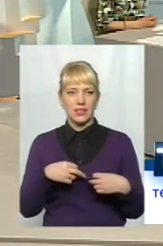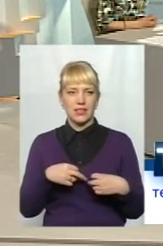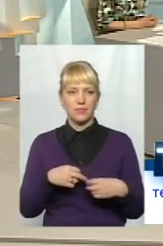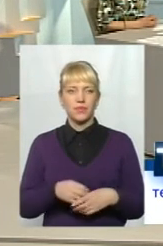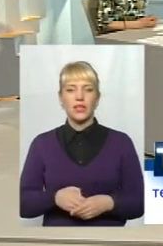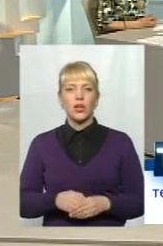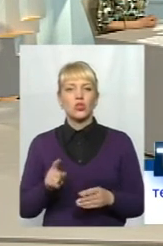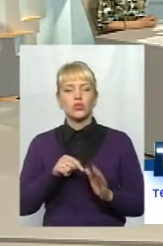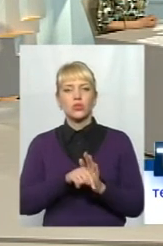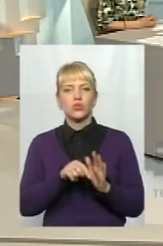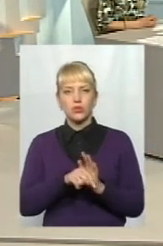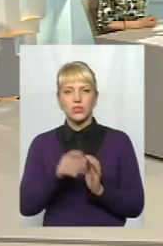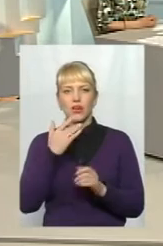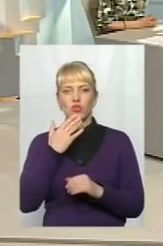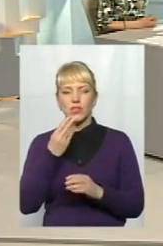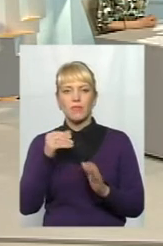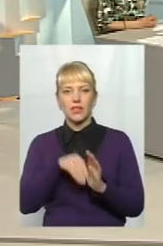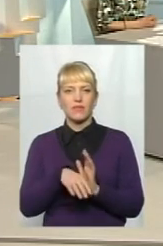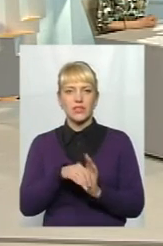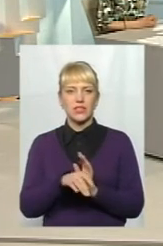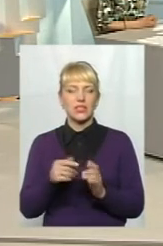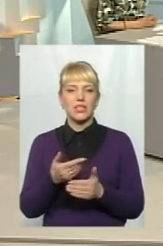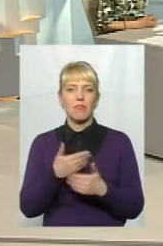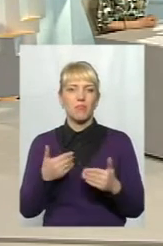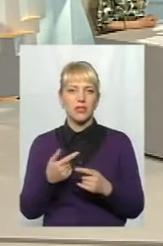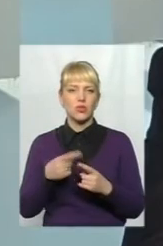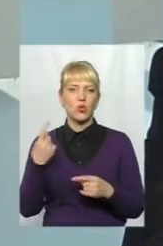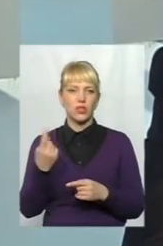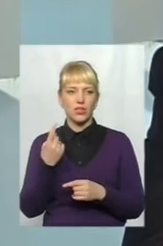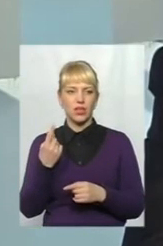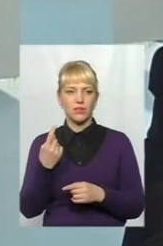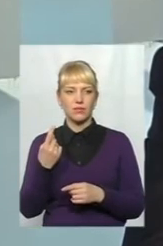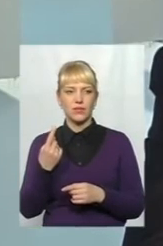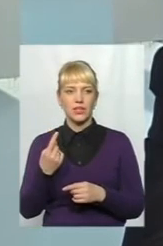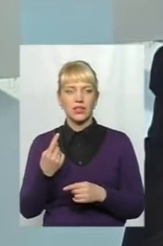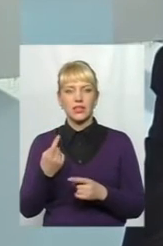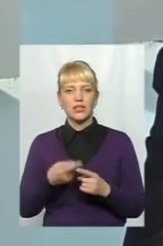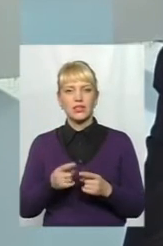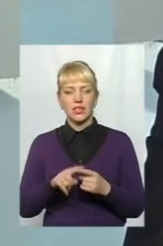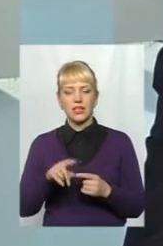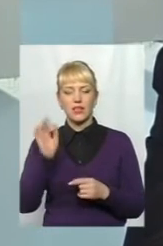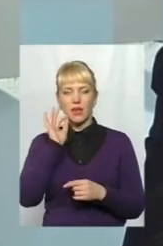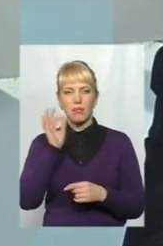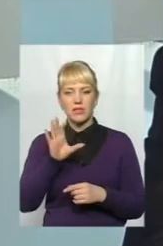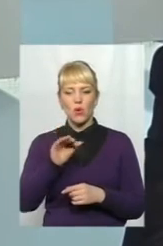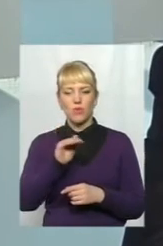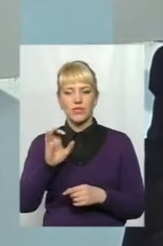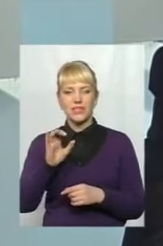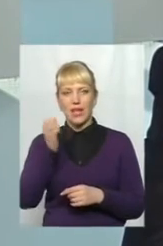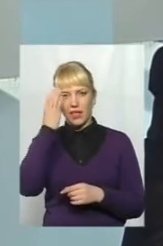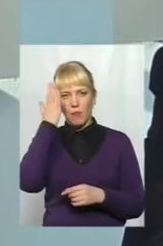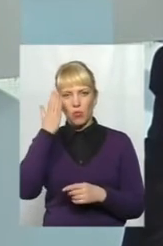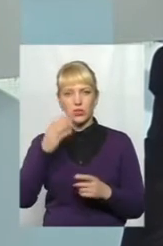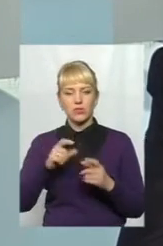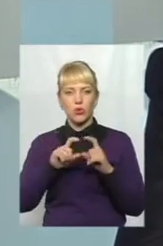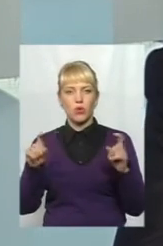Ну, власне, що стосується іноземних інвестицій, то ми з однією. Це є німецький офіс японської корпорації,